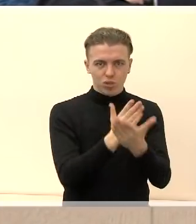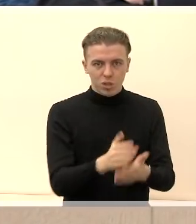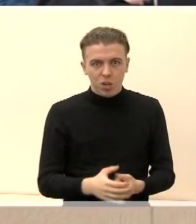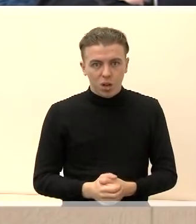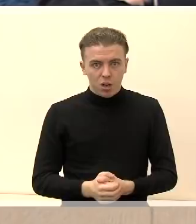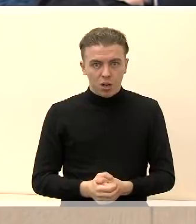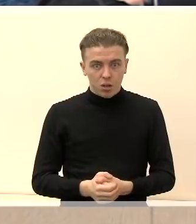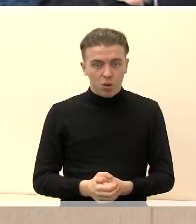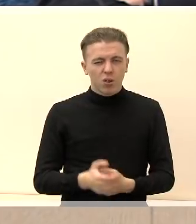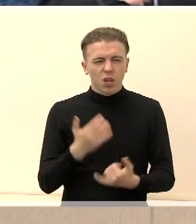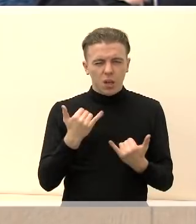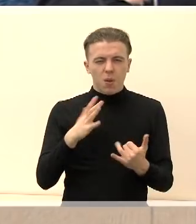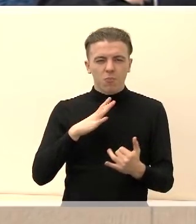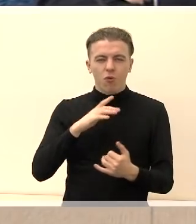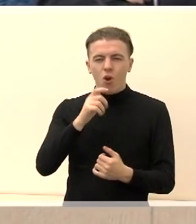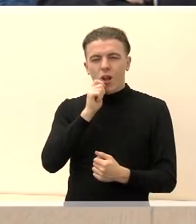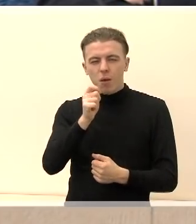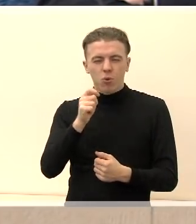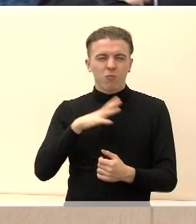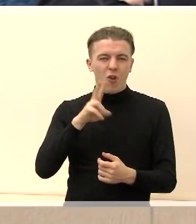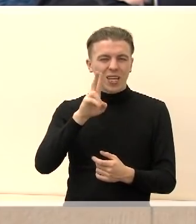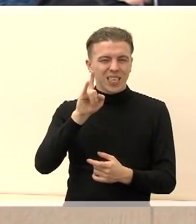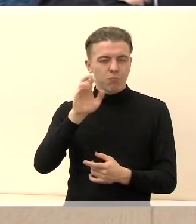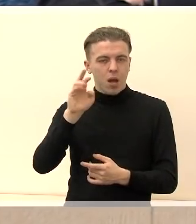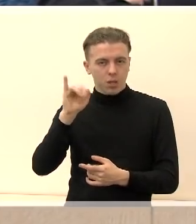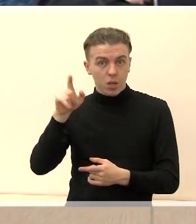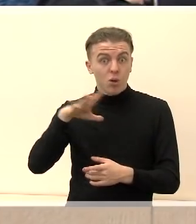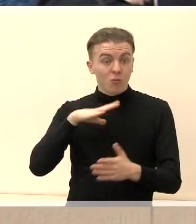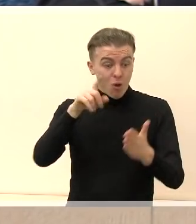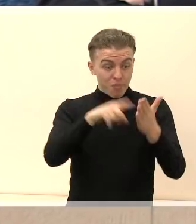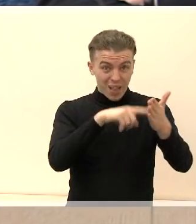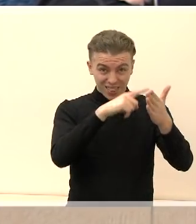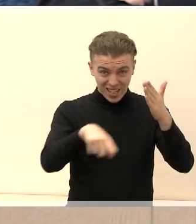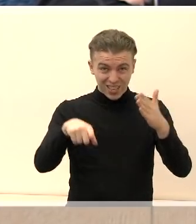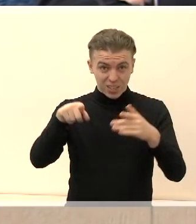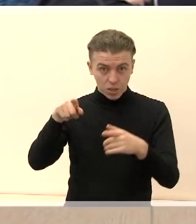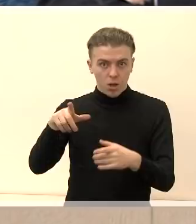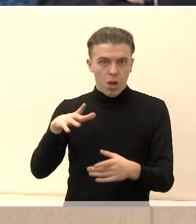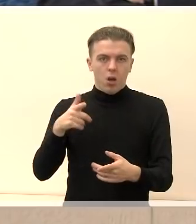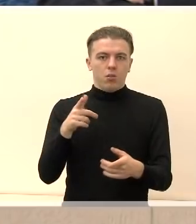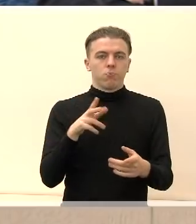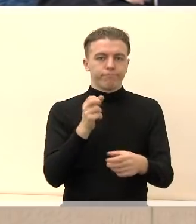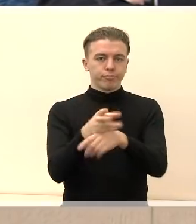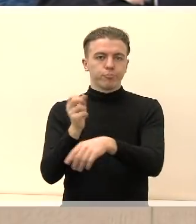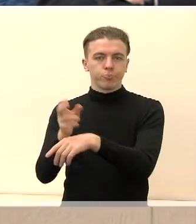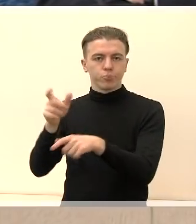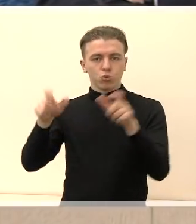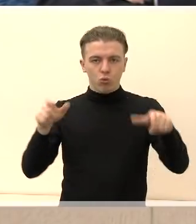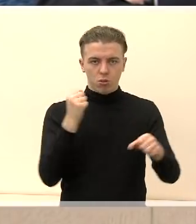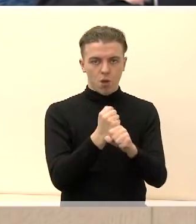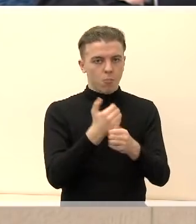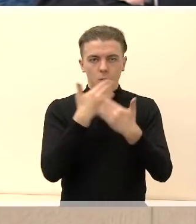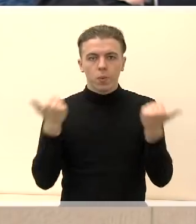girdėjau neseniai tokį reportažą iš Kibartų, kai ten juos sunaikino. Ir Kibartuose atleidžiami žmonės, viskas praniksta,